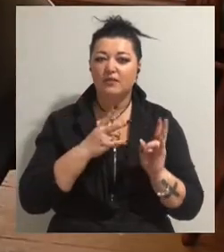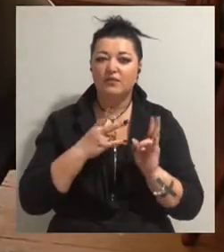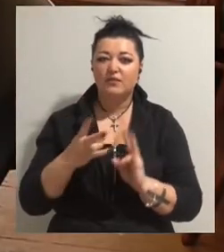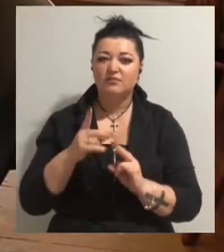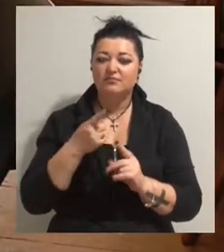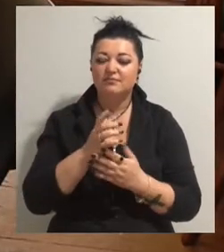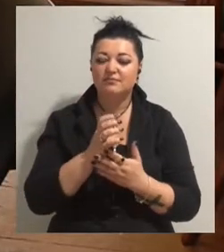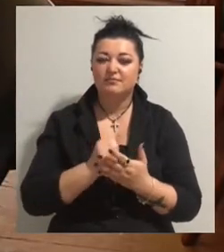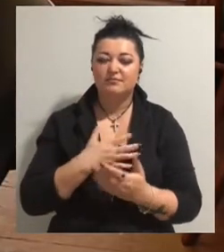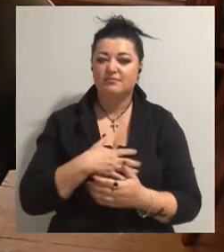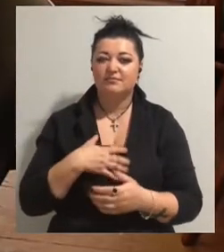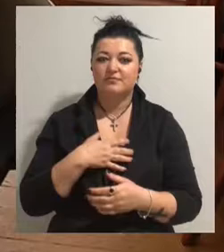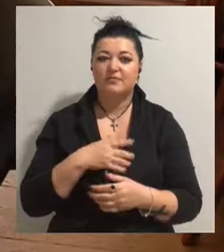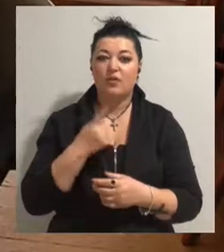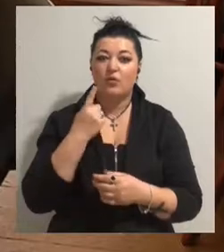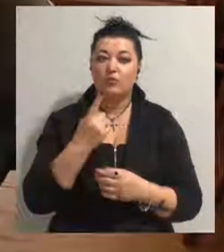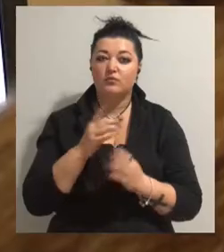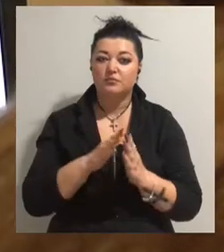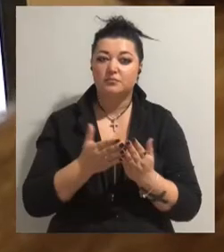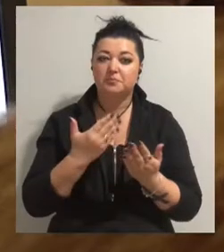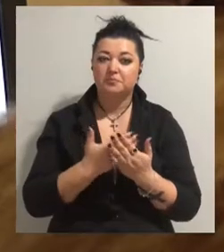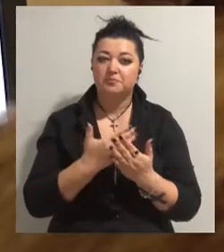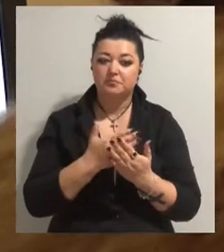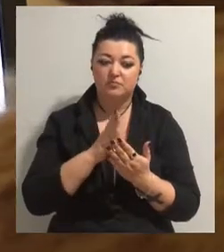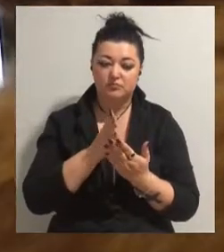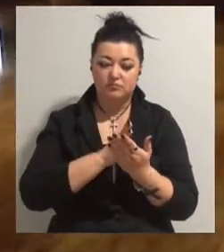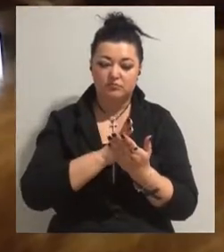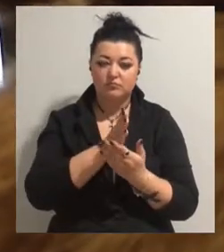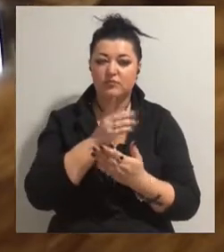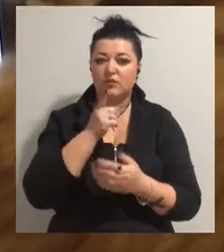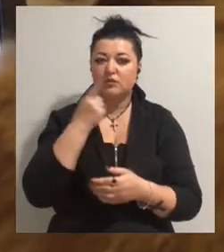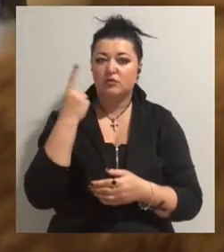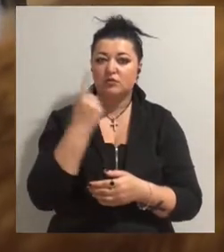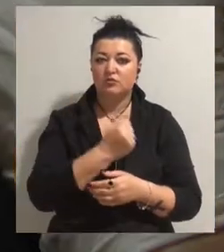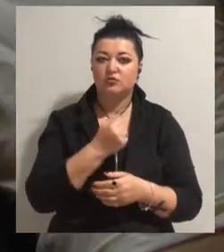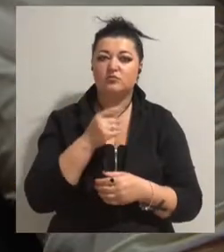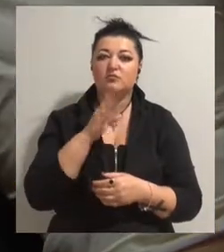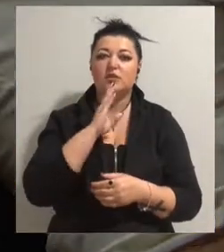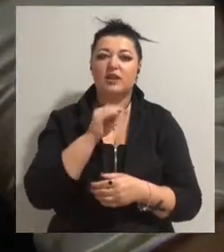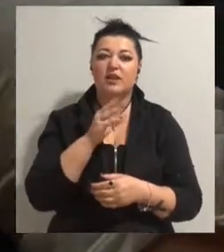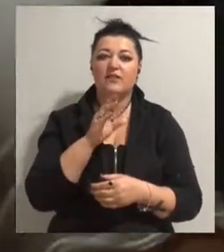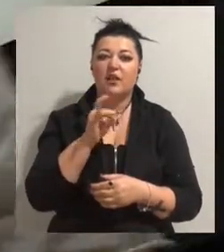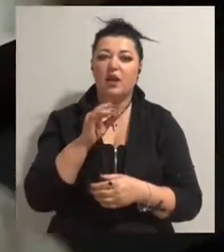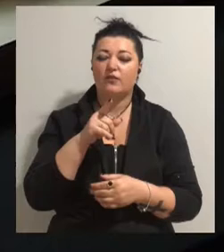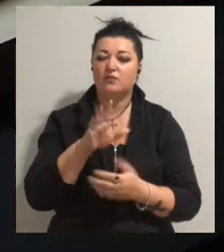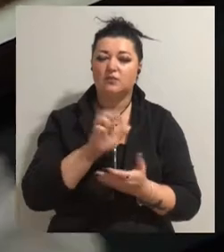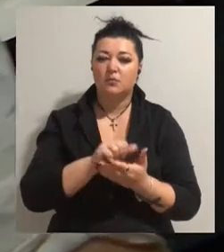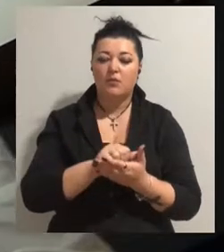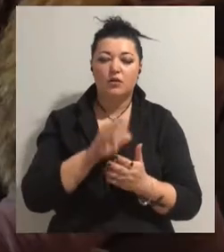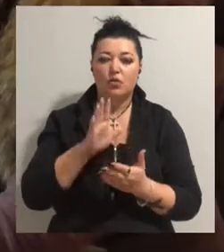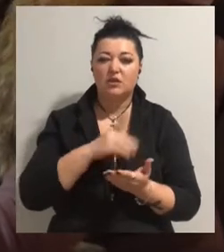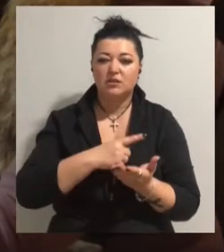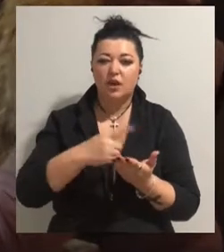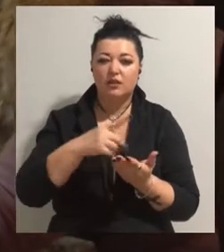Оцифровка однієї займає близько тижня. Про це розповіла Тетяна Вер'янова, яка безпосередньо займається скануванням. Додала, все